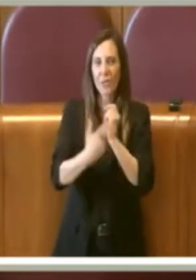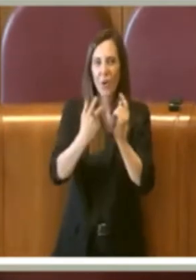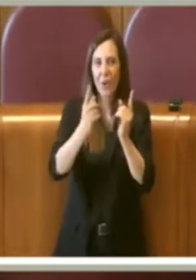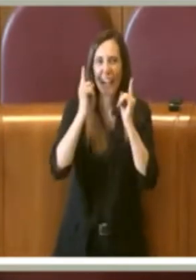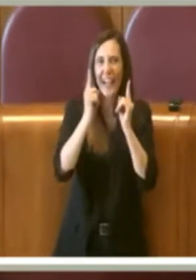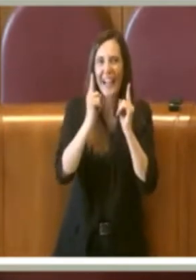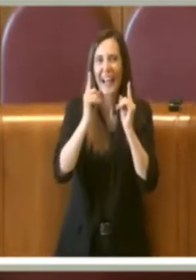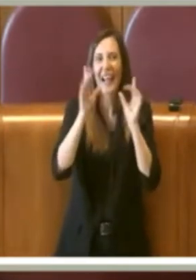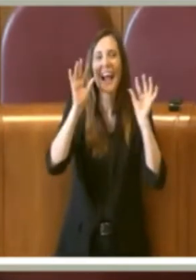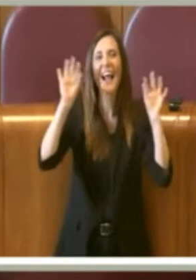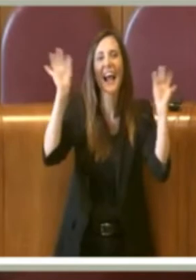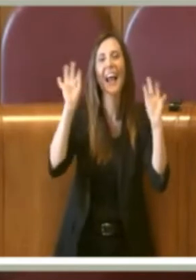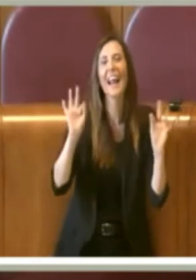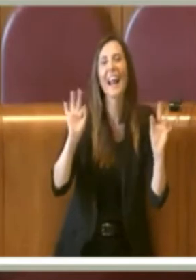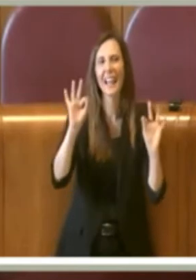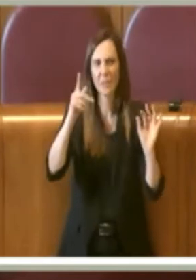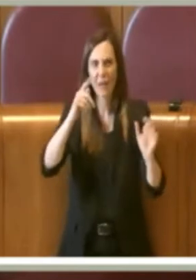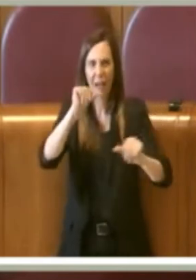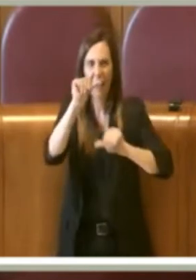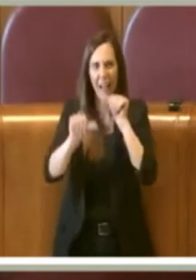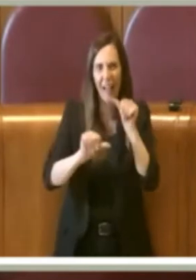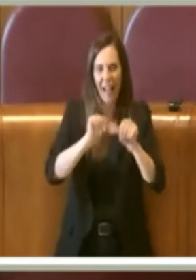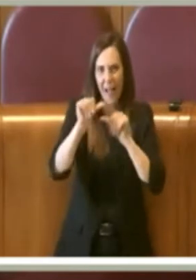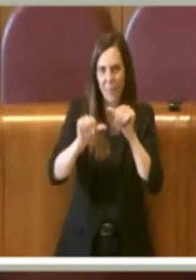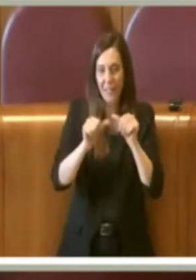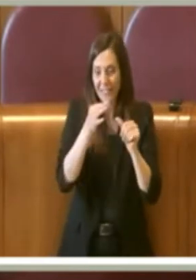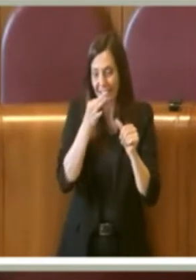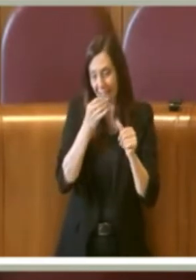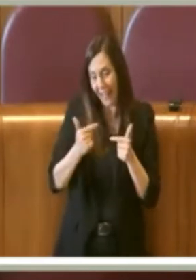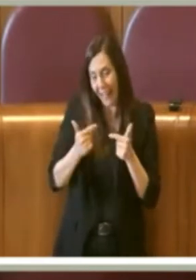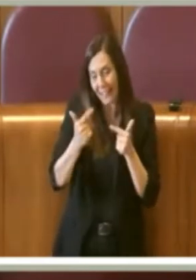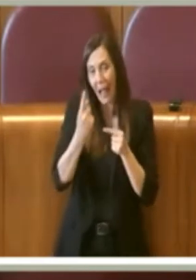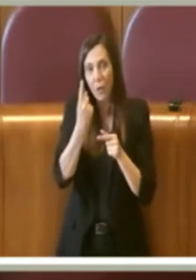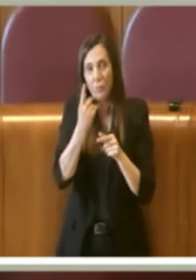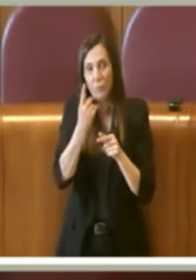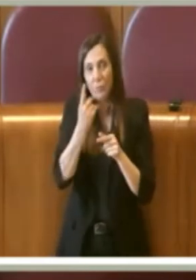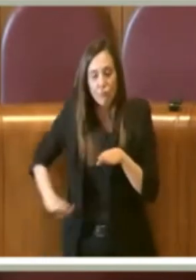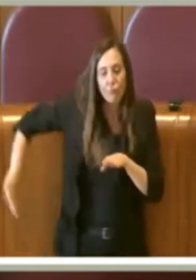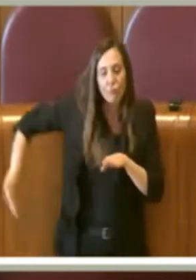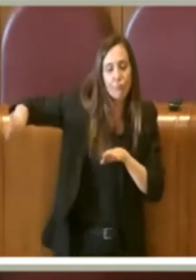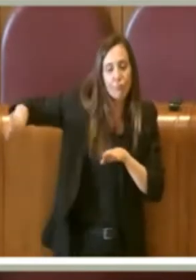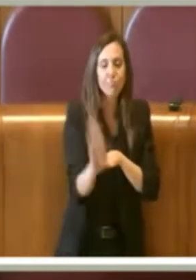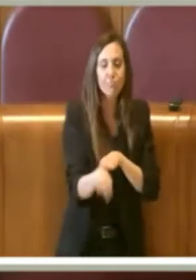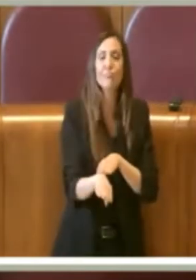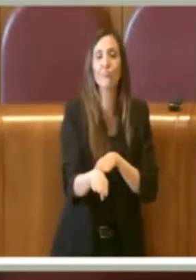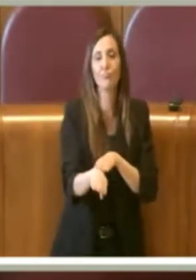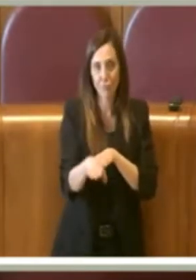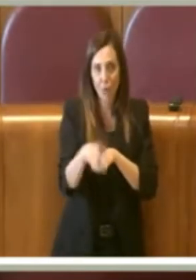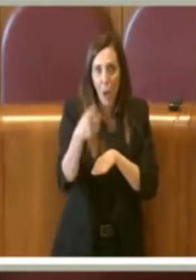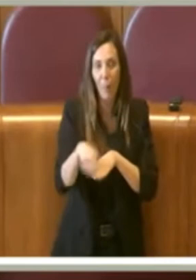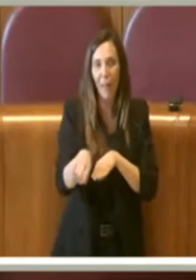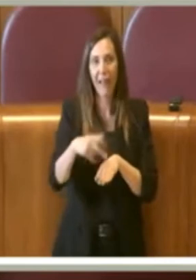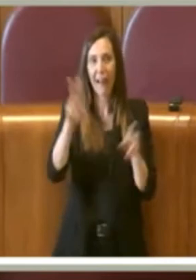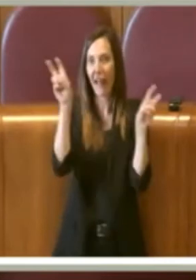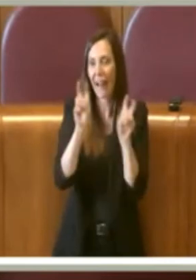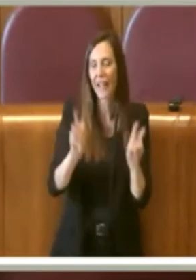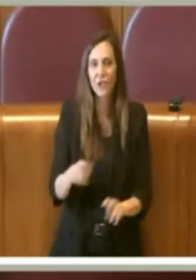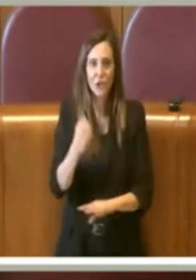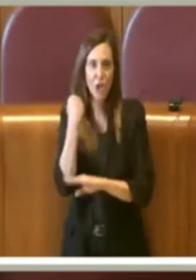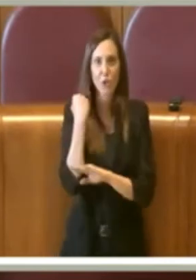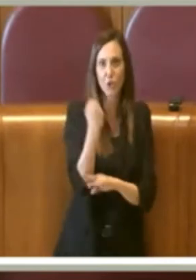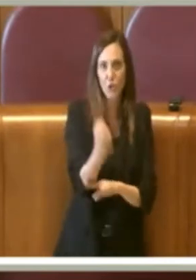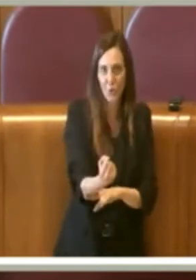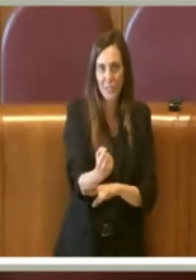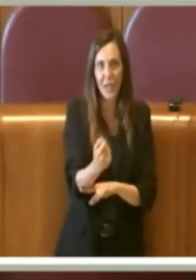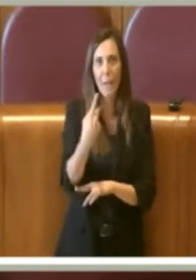danno un passo in più in avanti sul piano d'azione per l'energia sostenibile e per il clima, perciò